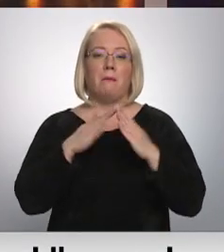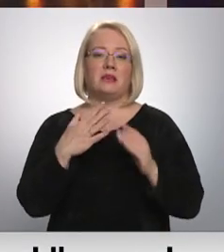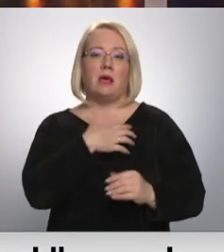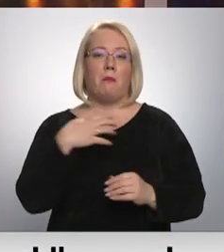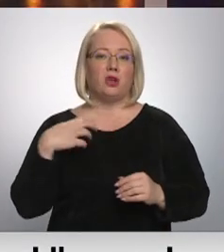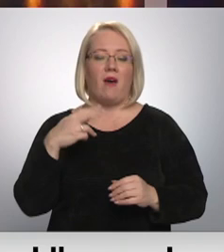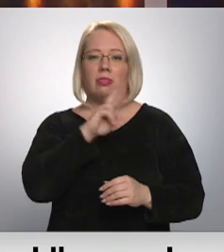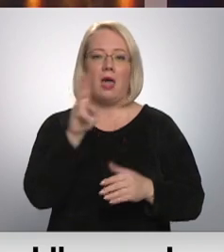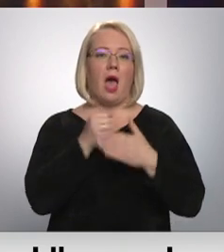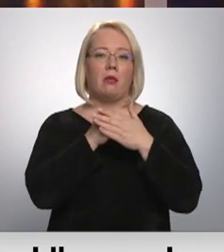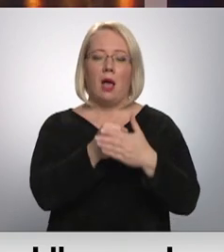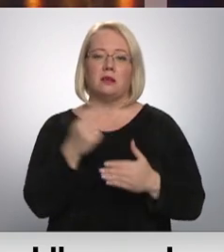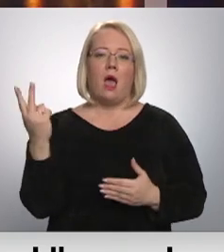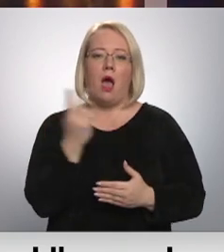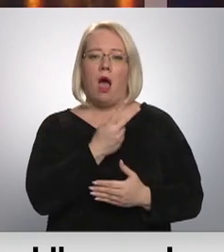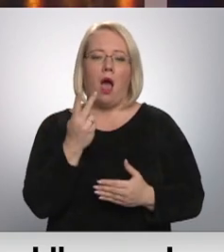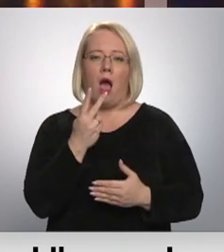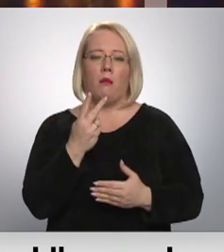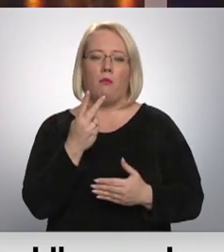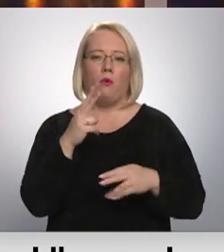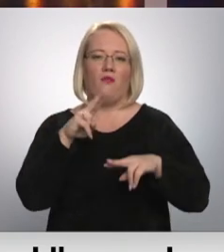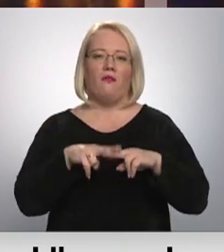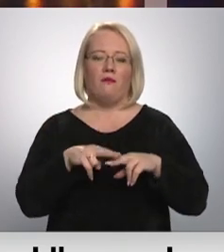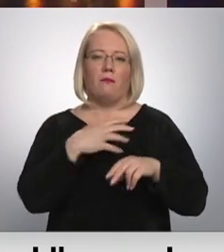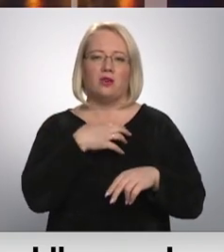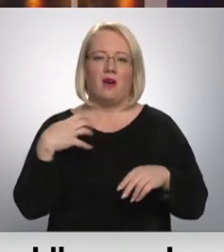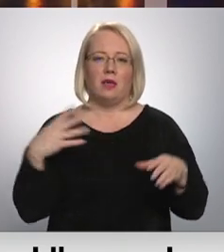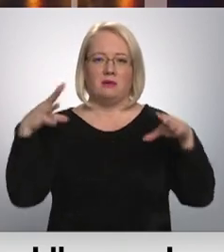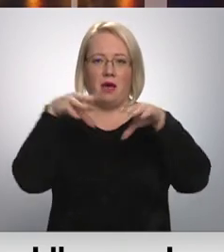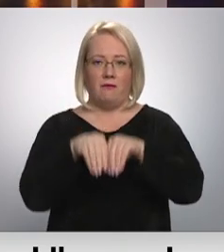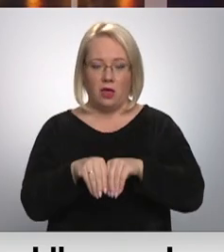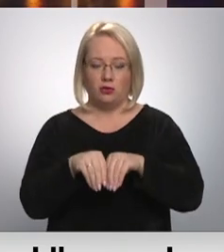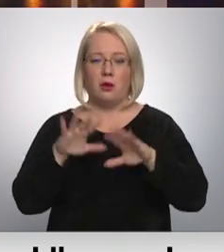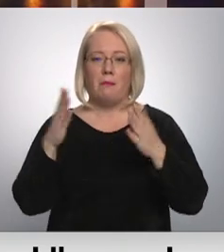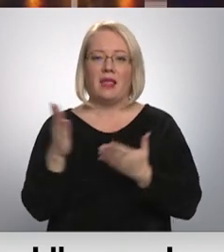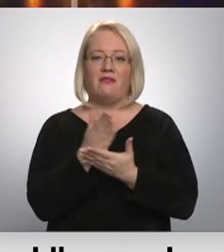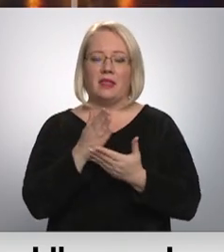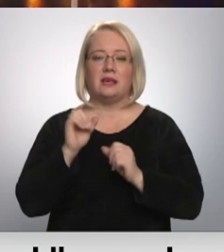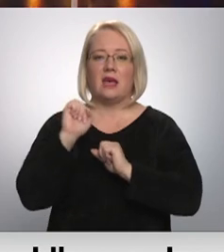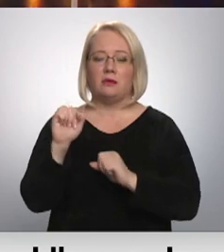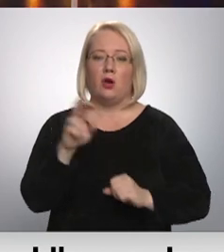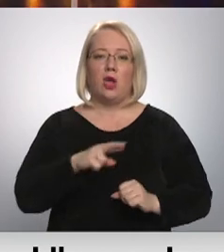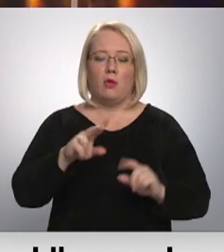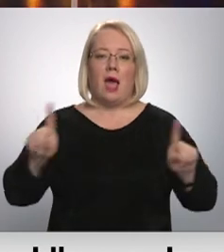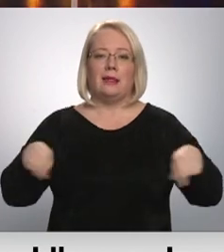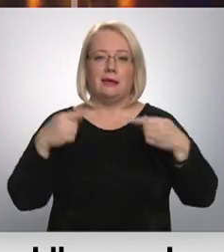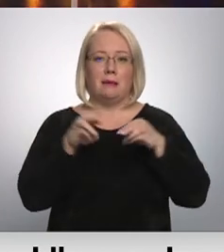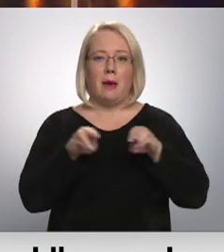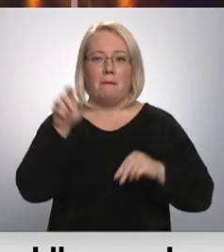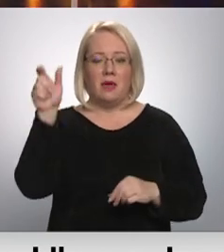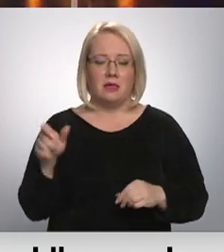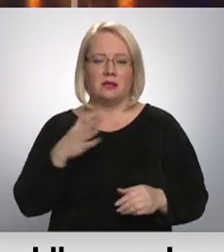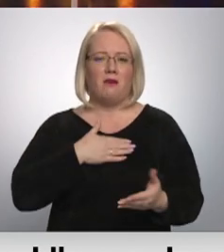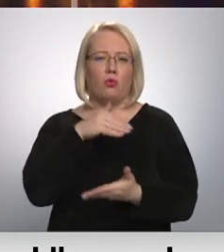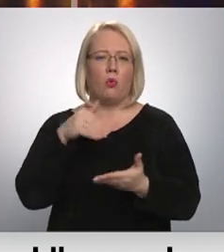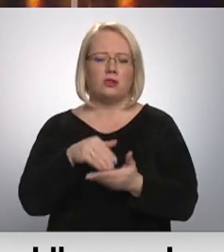neatbalsta abu vietu ar apvienošanu no 2025. gada. Tomēr Vides aizsardzības un reģionālās attīstības ministrs savu nostāju